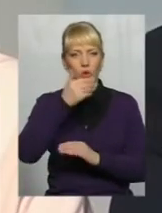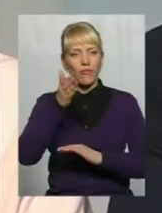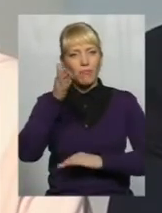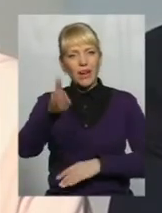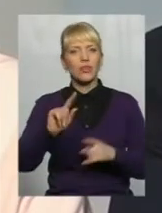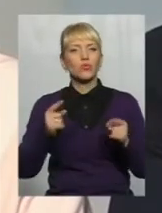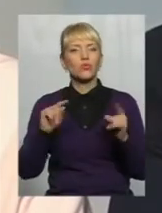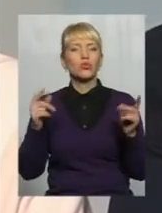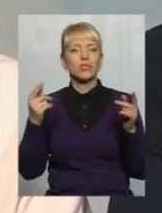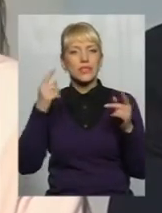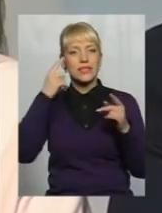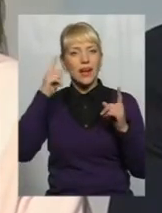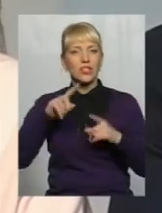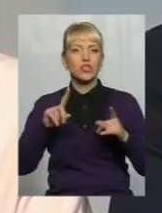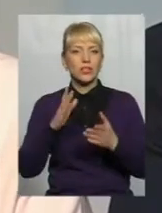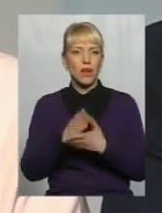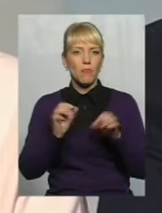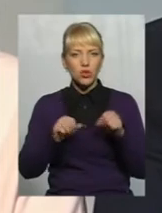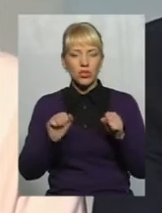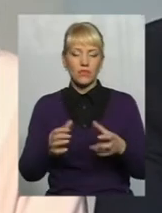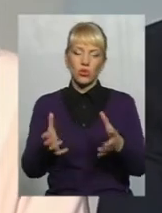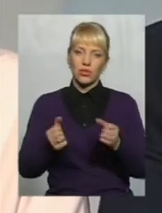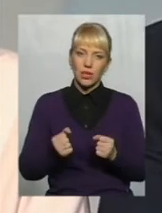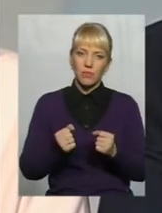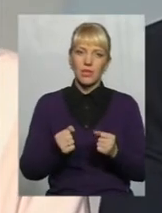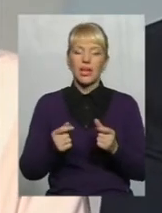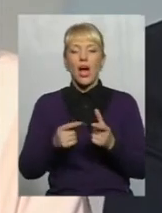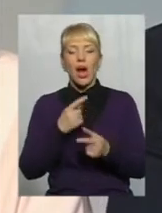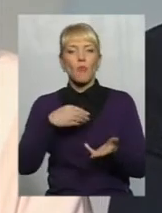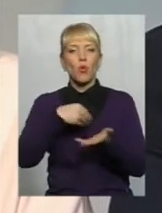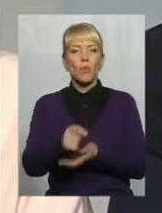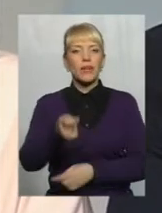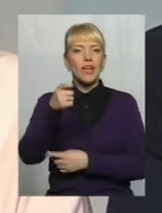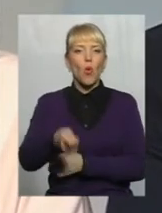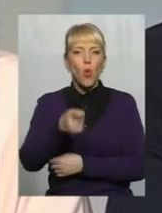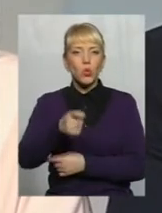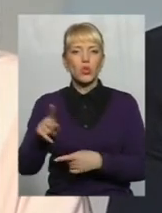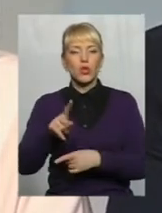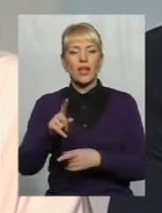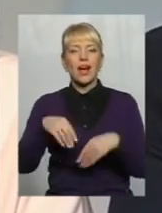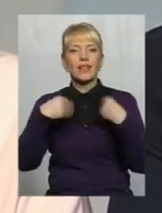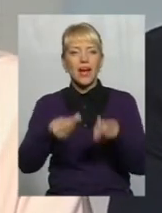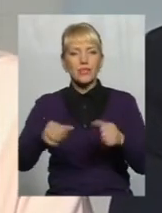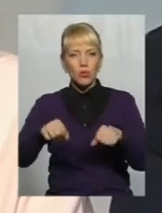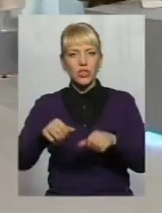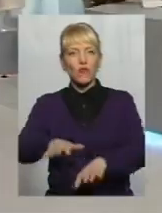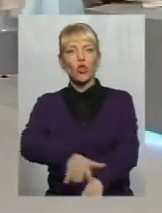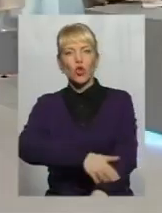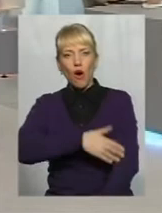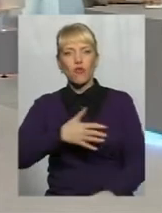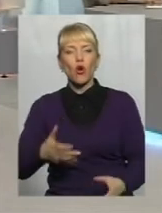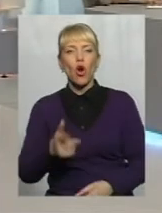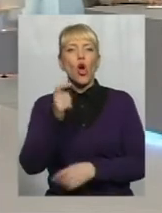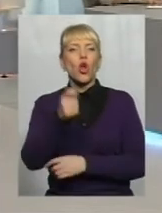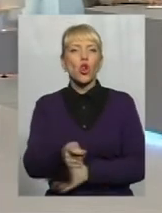можливість зараз Отримати або купити ту удочку Яка потім буде дасть можливість дуже довго ловити рибу Власне,